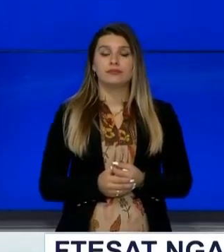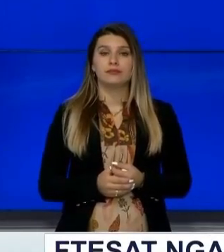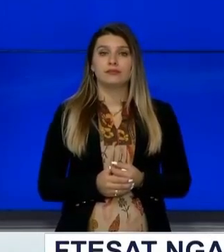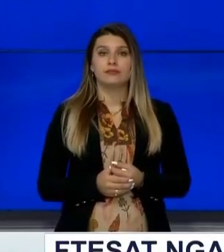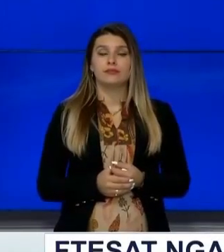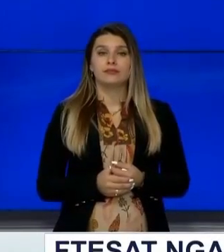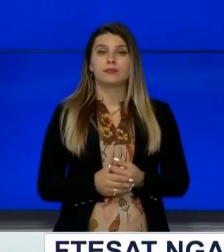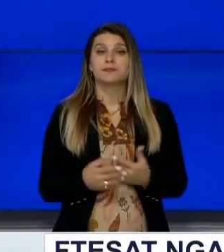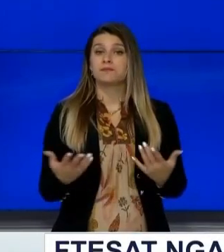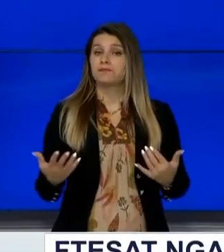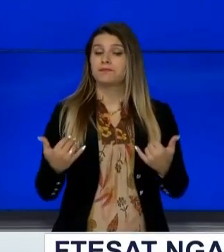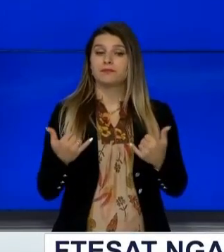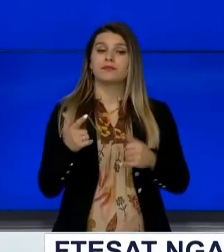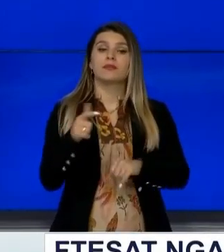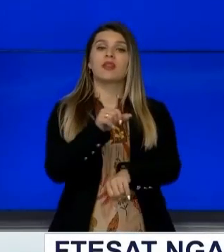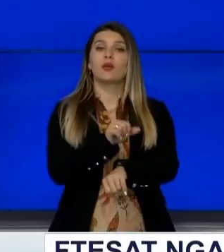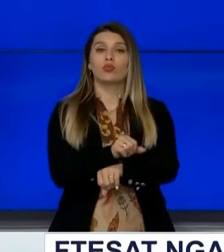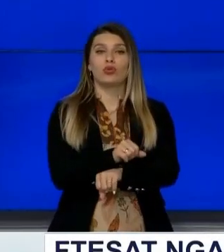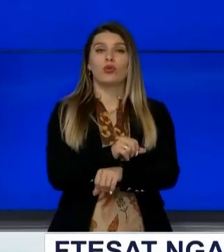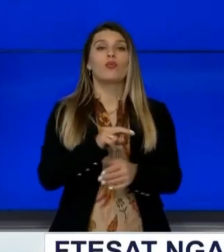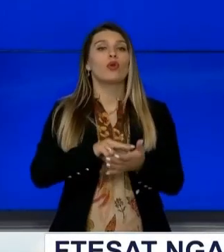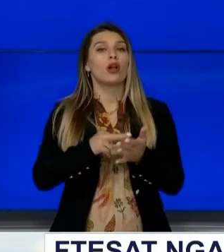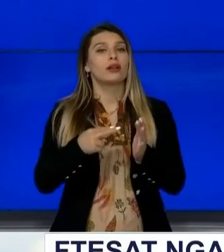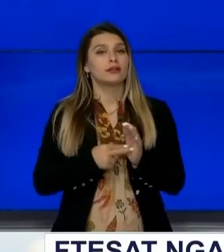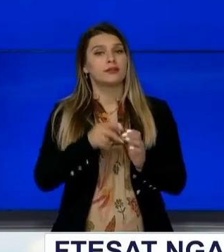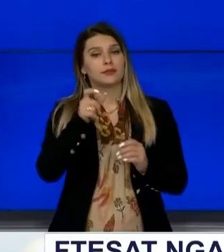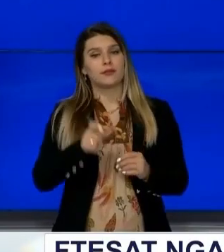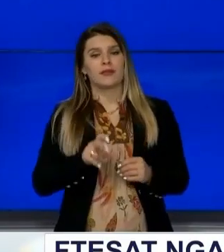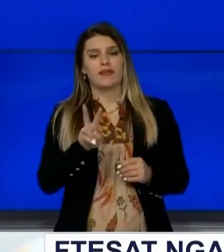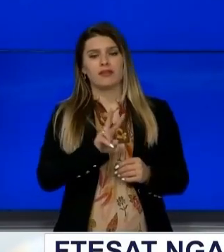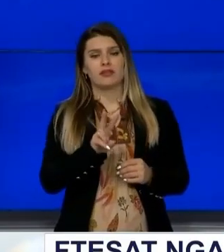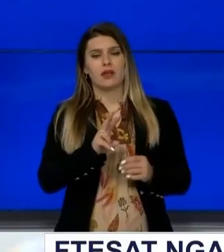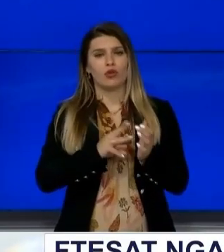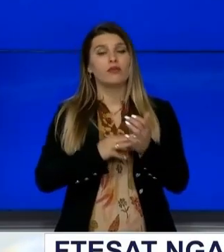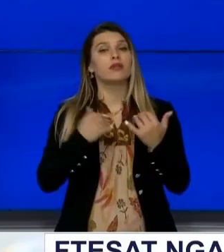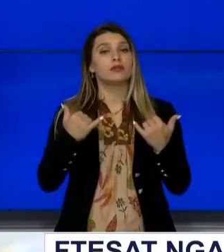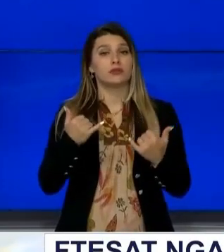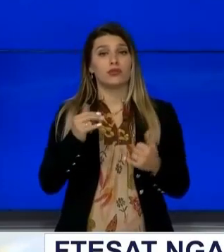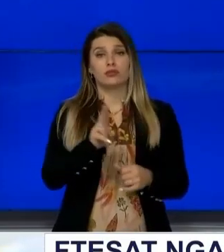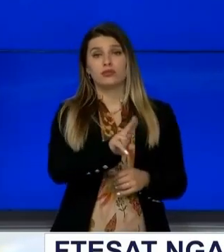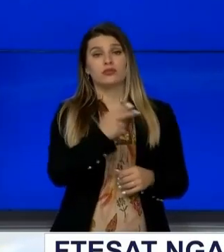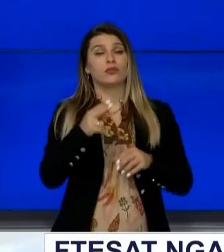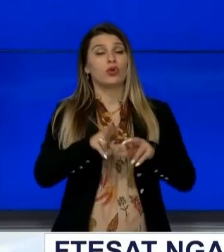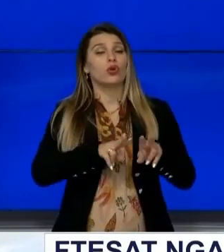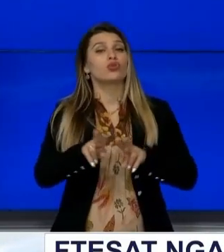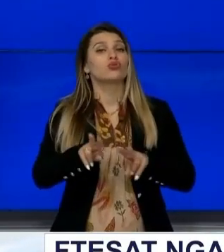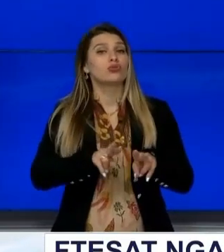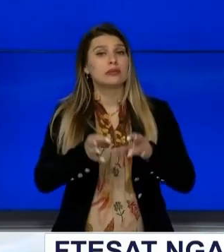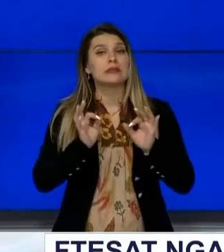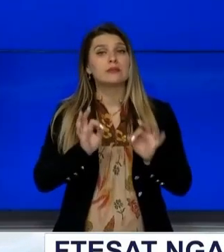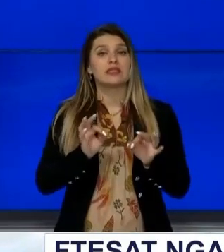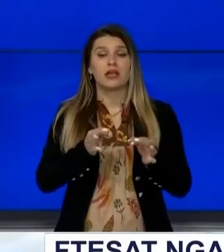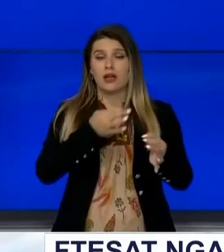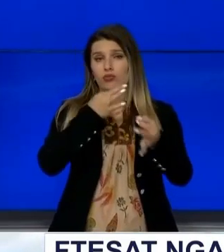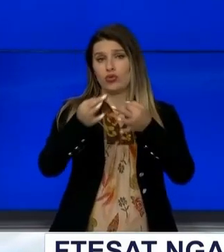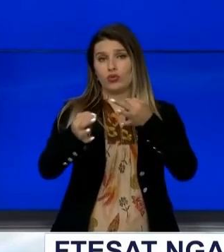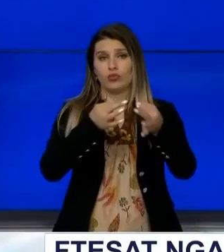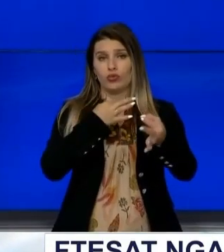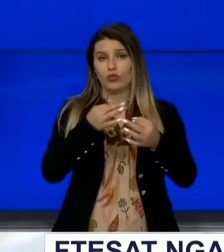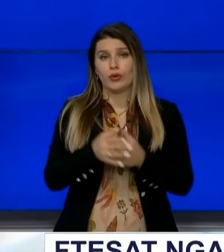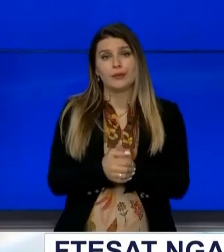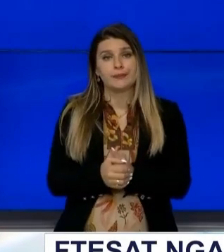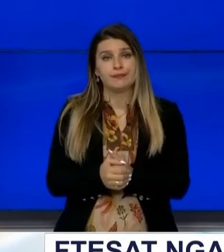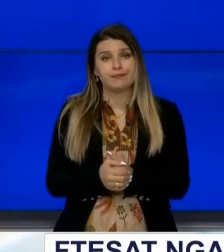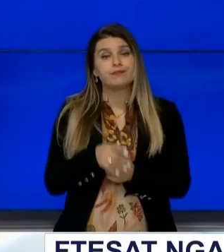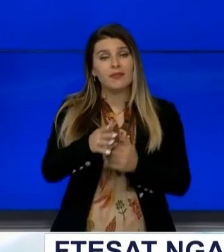Në drogojsh i burgosur i politik visar Balovci është tiftuar i radhës nga dhomate specializuara për intervistim Në një